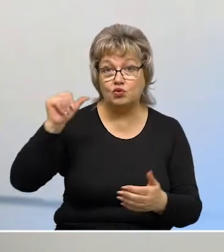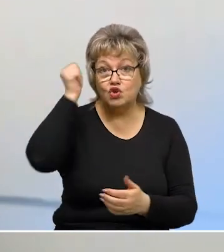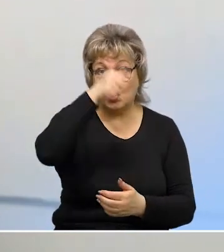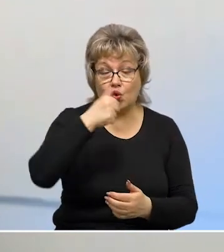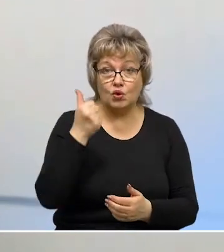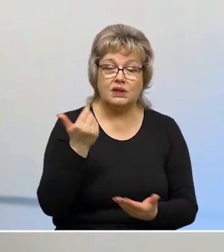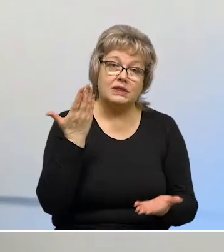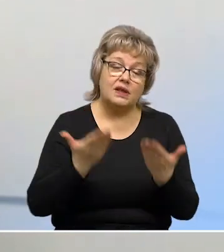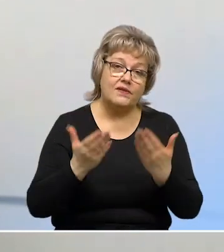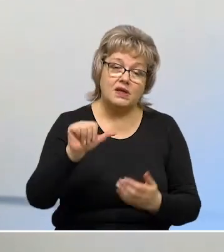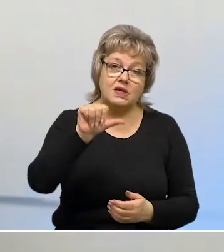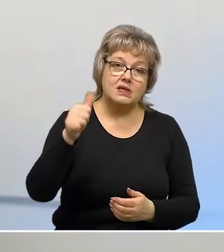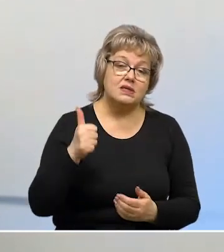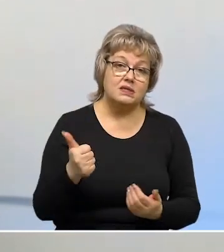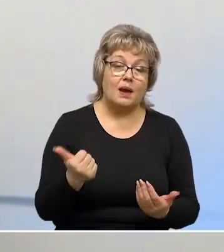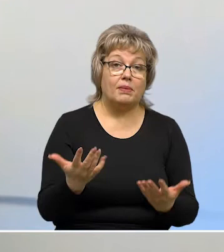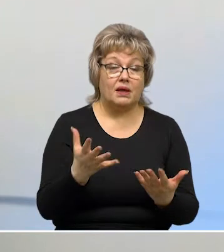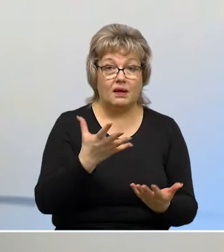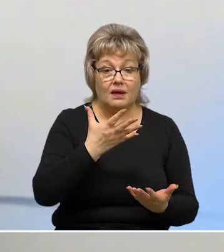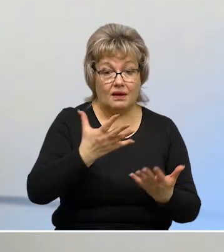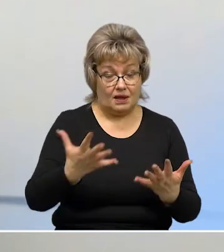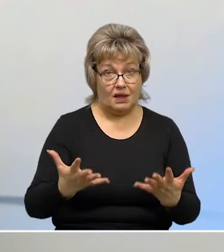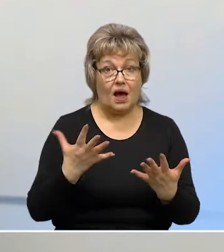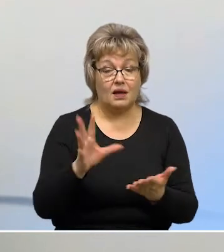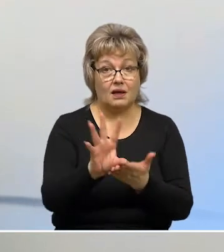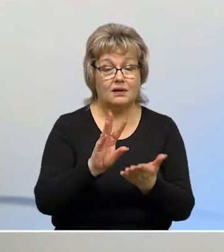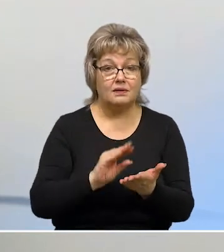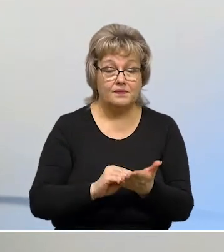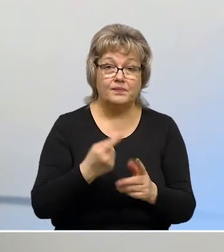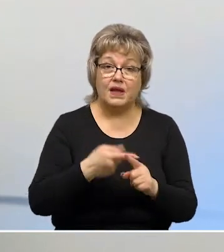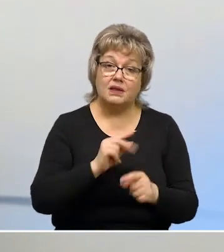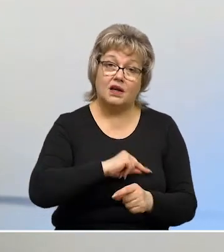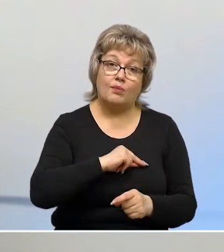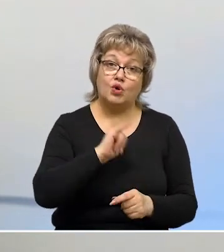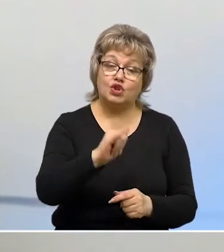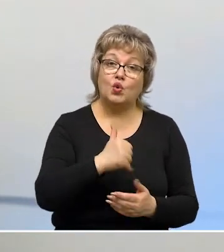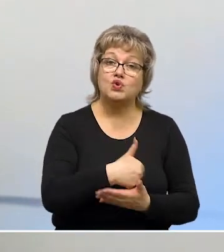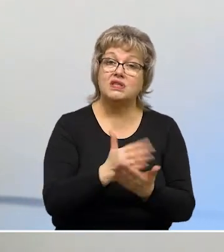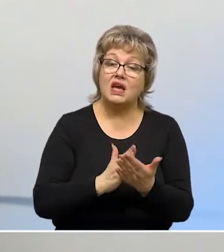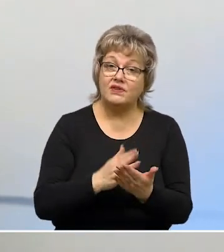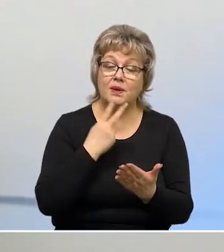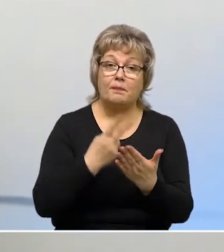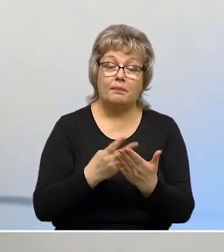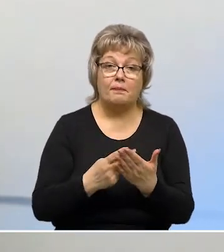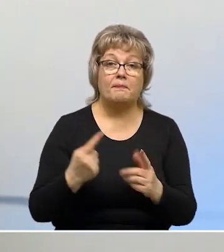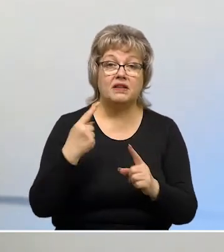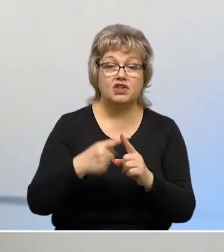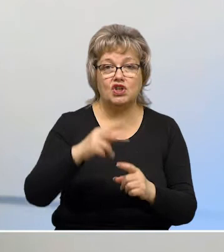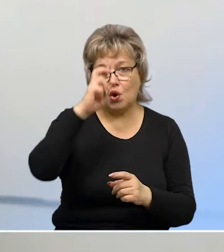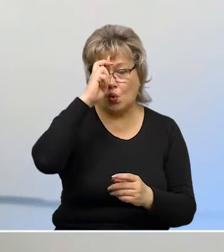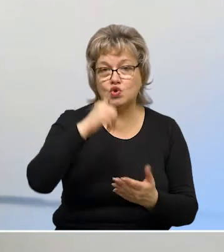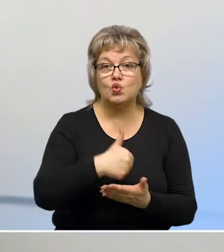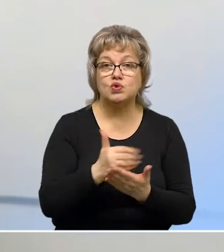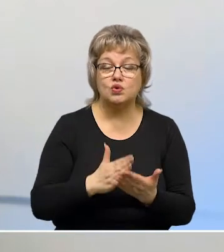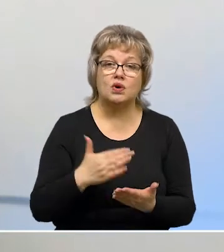предыдущие годы. Ну, наверное, самый яркий показатель – это работа госсервисов, портала госуслуг, мобильного приложения